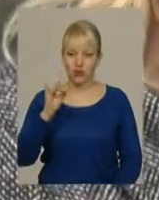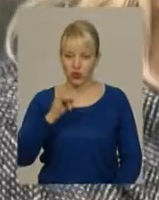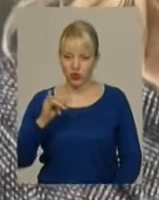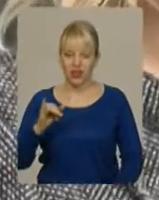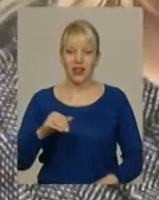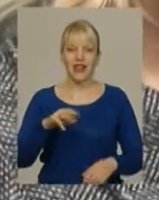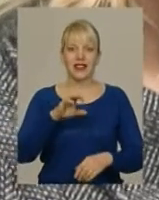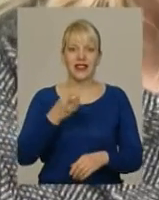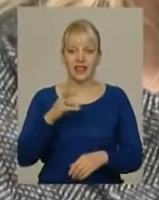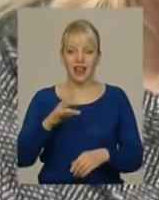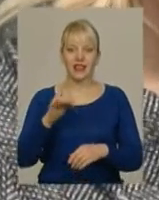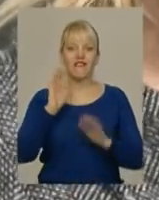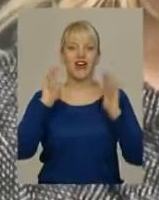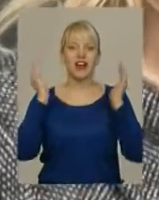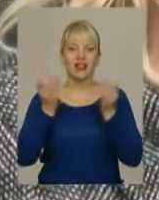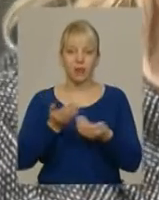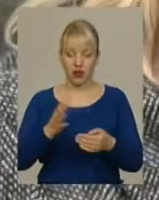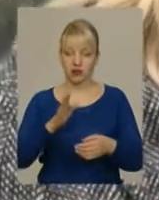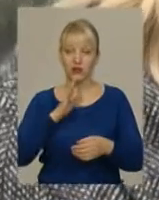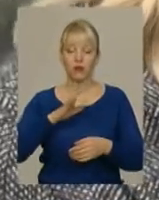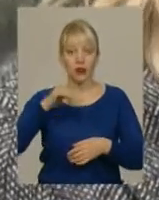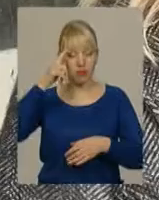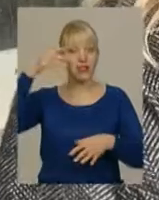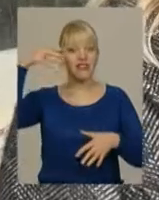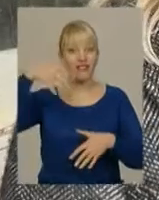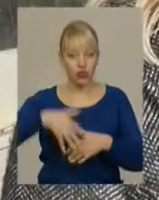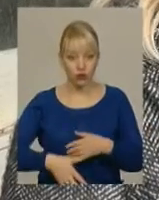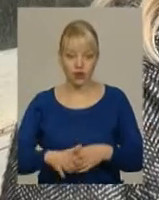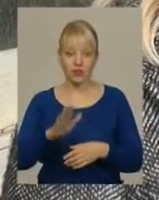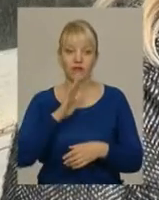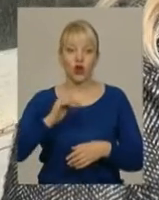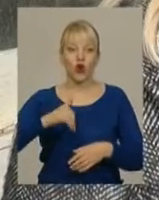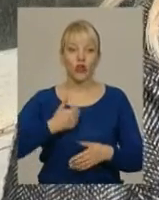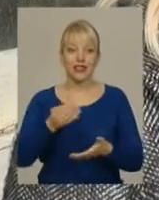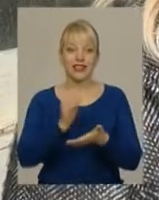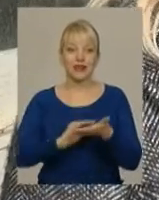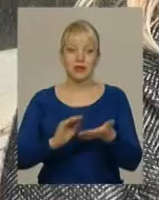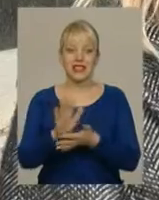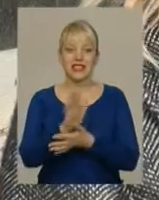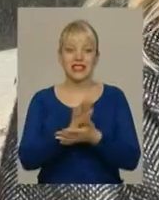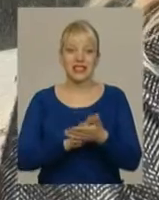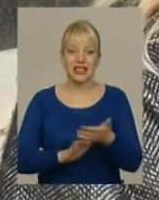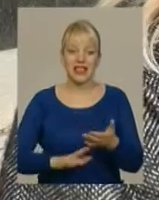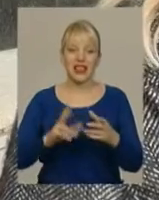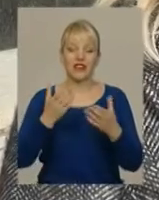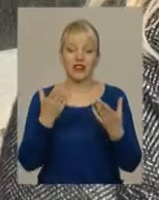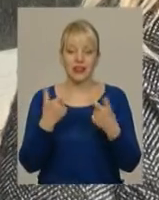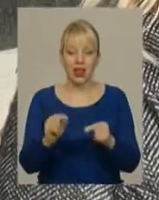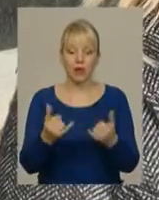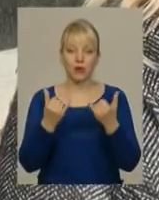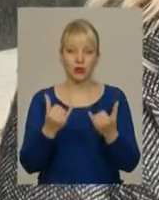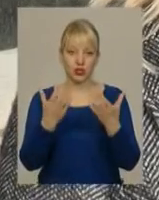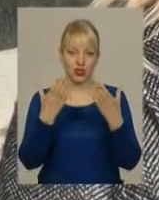реанімацію, яка була абсолютно при свідомості. Вона хотіла написати заяву, де по сьогоднішній день